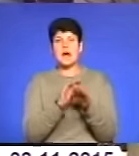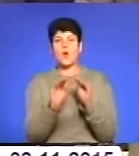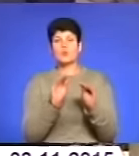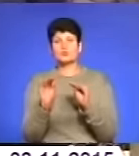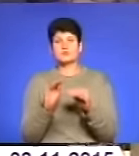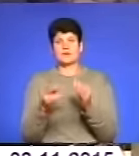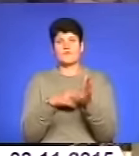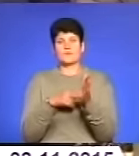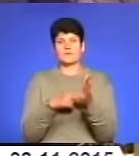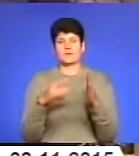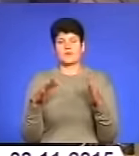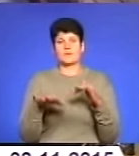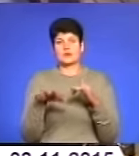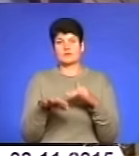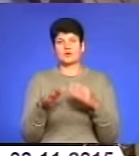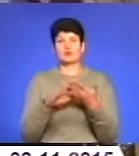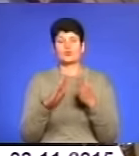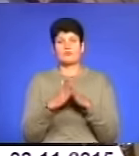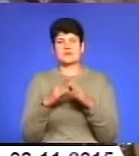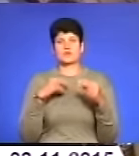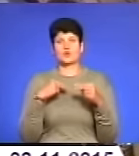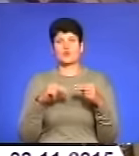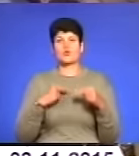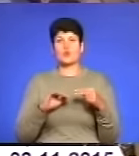чи домовиться із торговцями стихійного ринку.